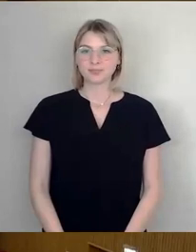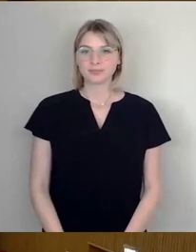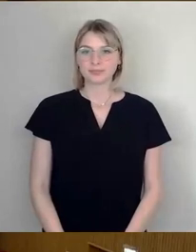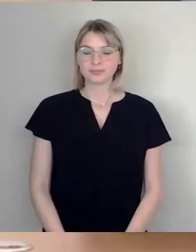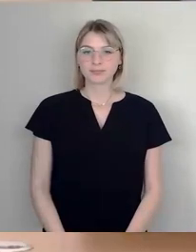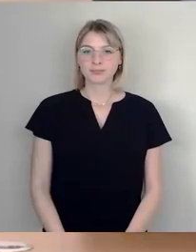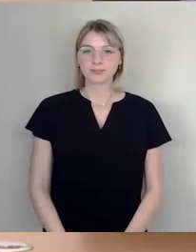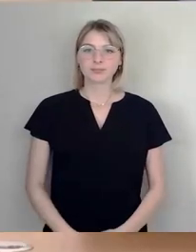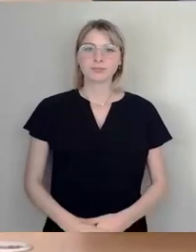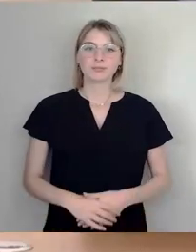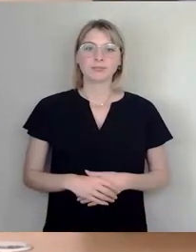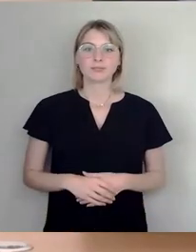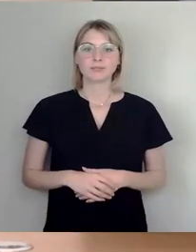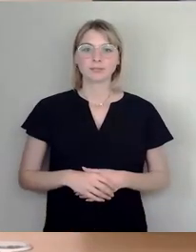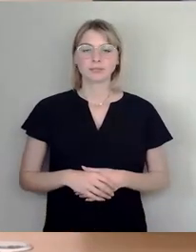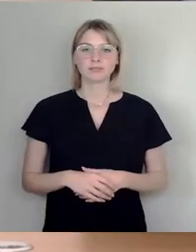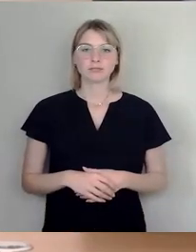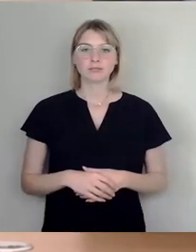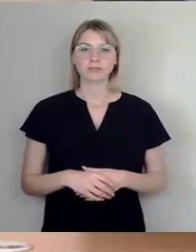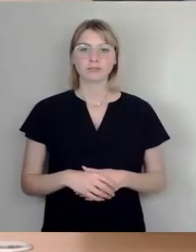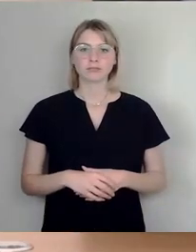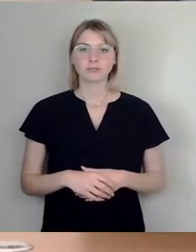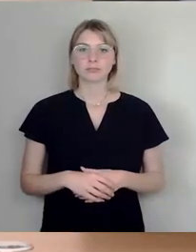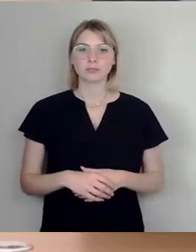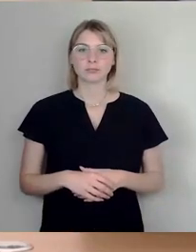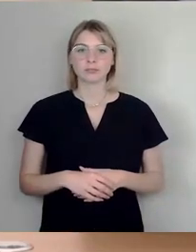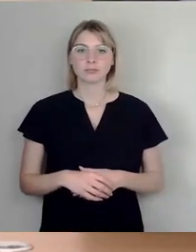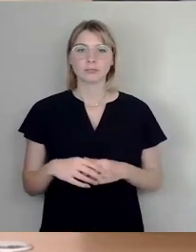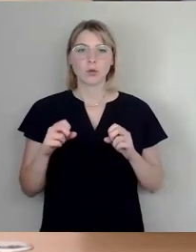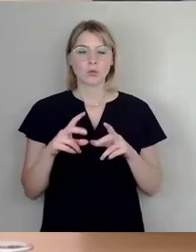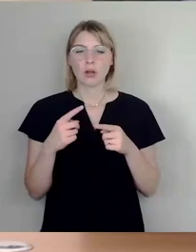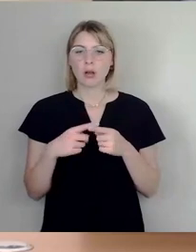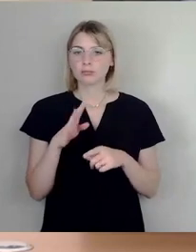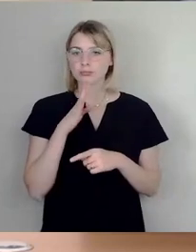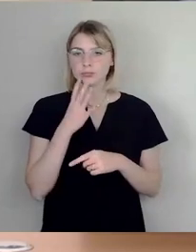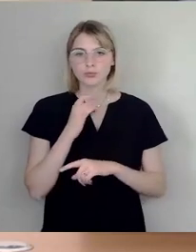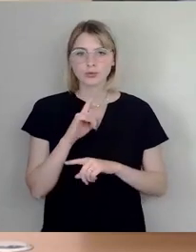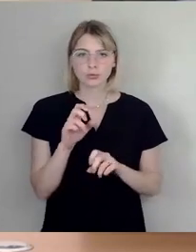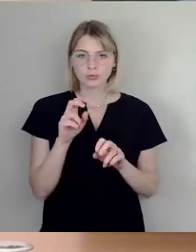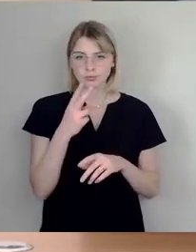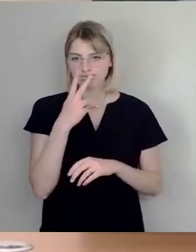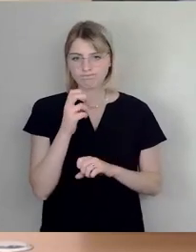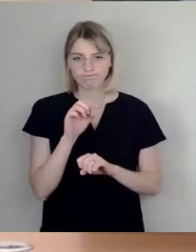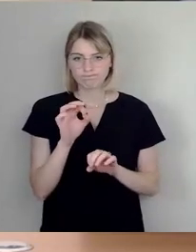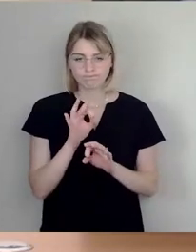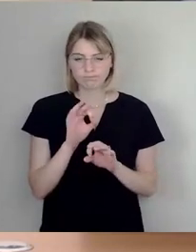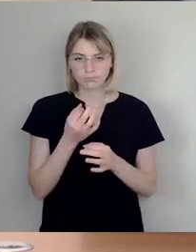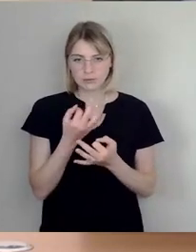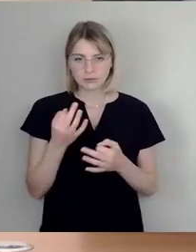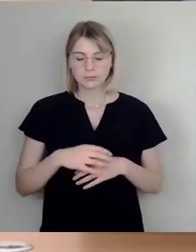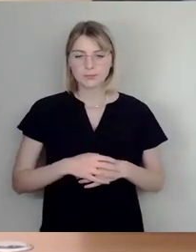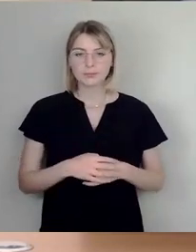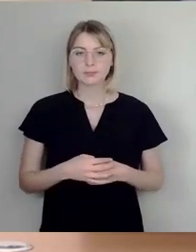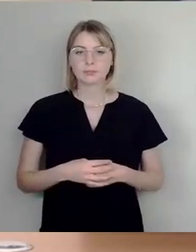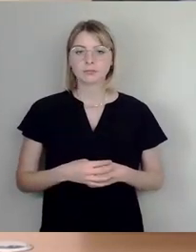Okay, weitere Redner sehe ich nicht. Dann würde ich den